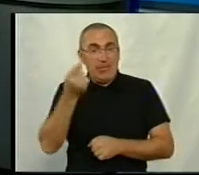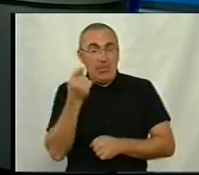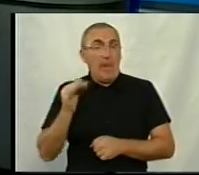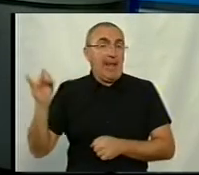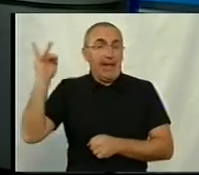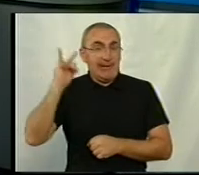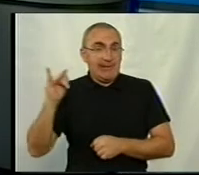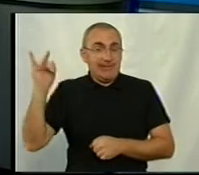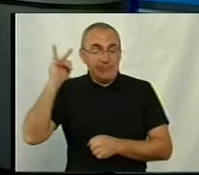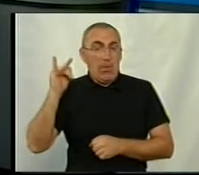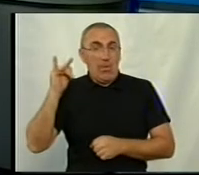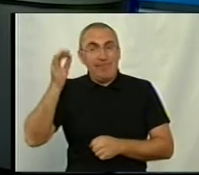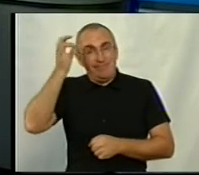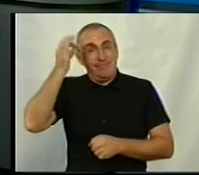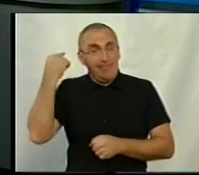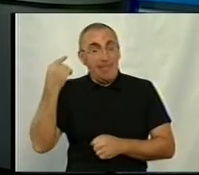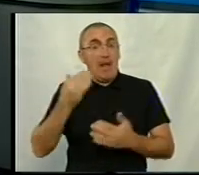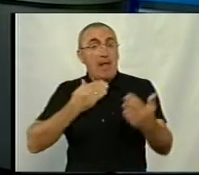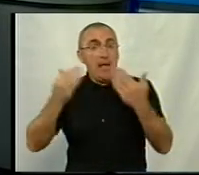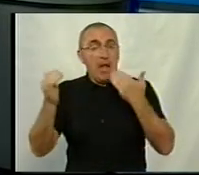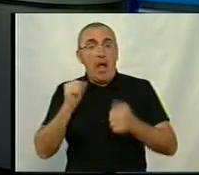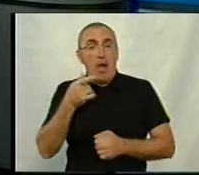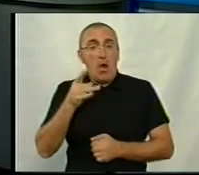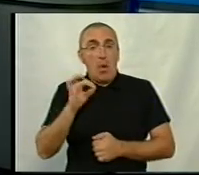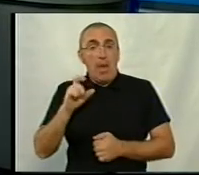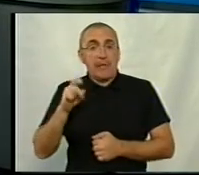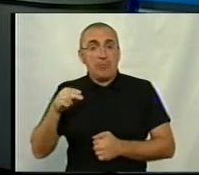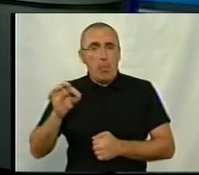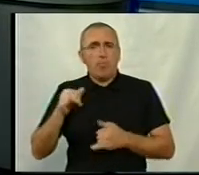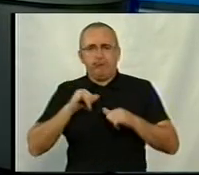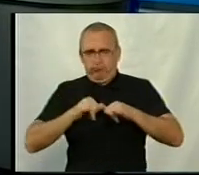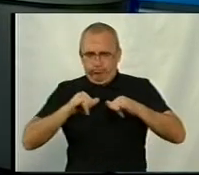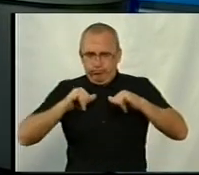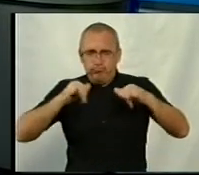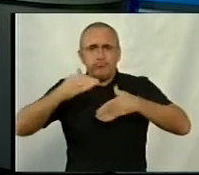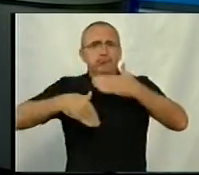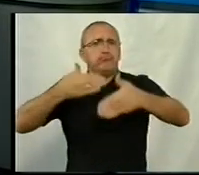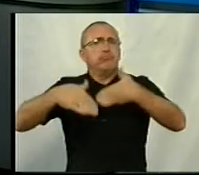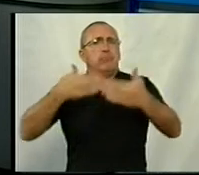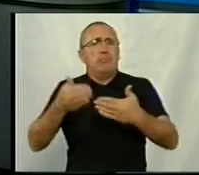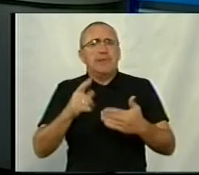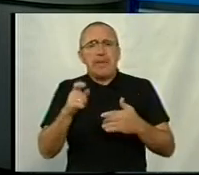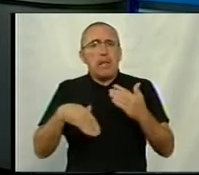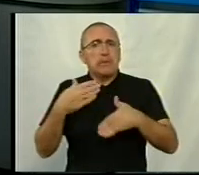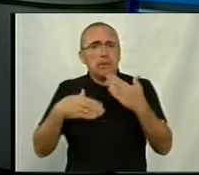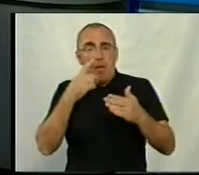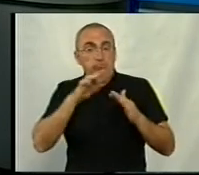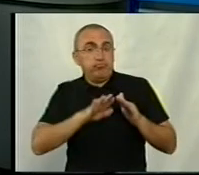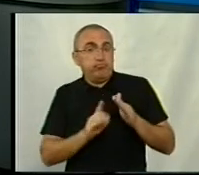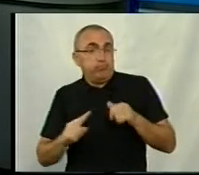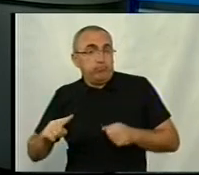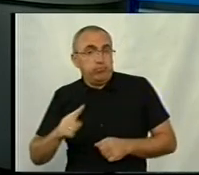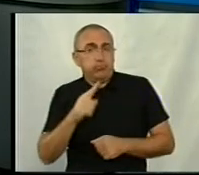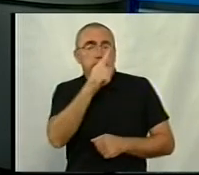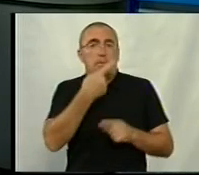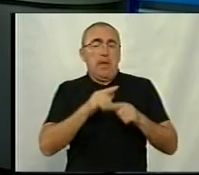історію полинули, то виставка «Агроекспо» – це динамічно розвиваюча виставка. За динамікою ми можемо прослідкувати